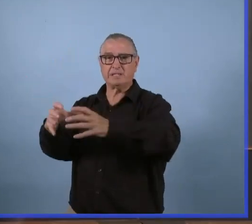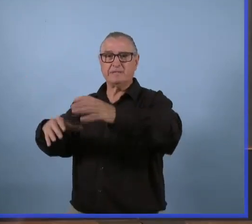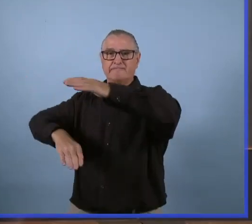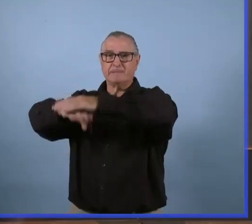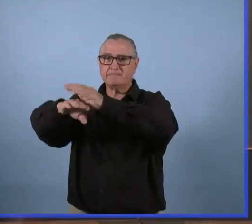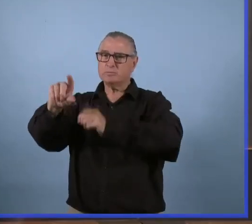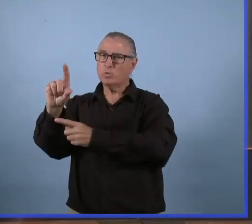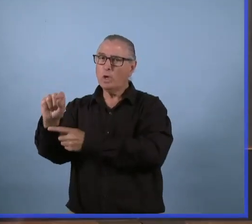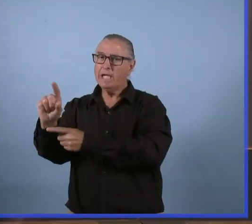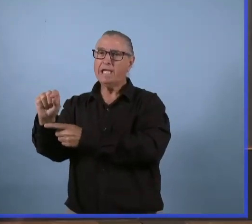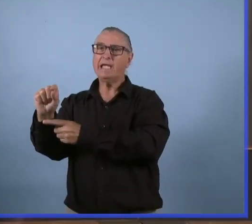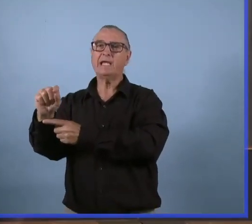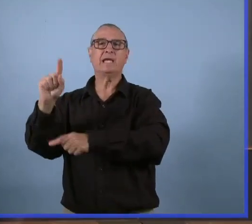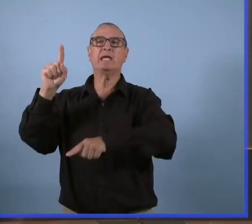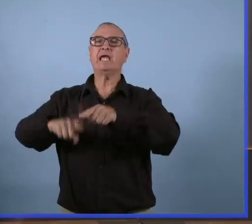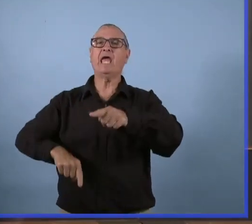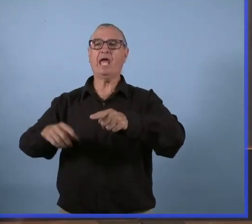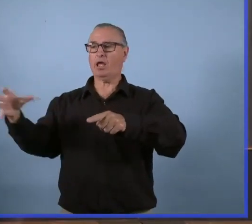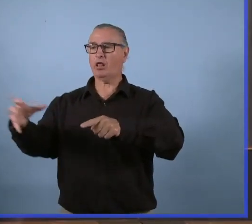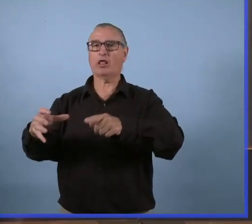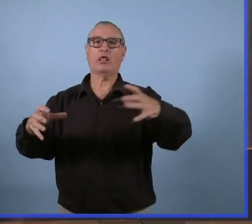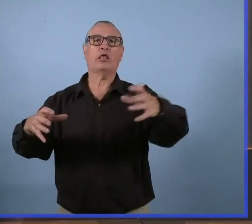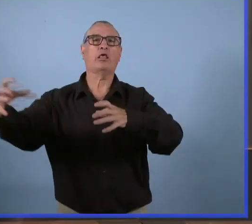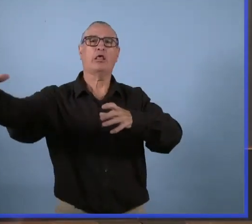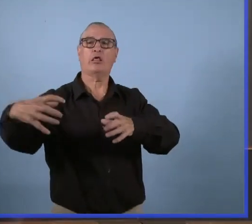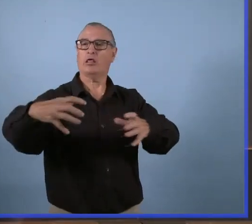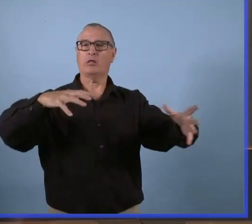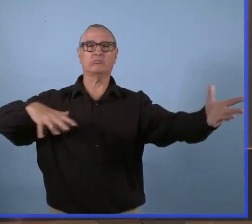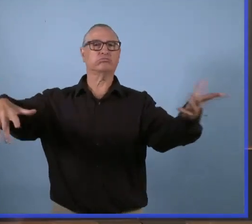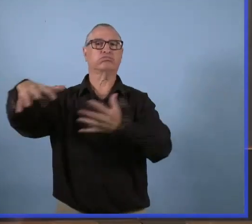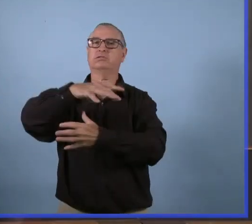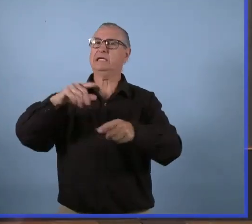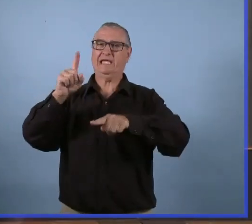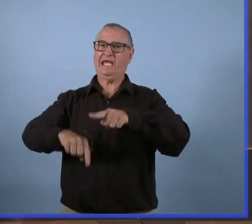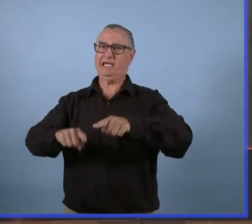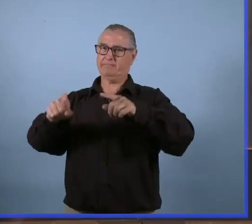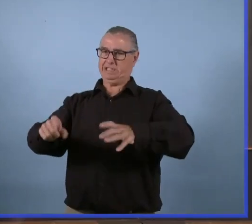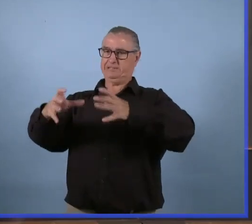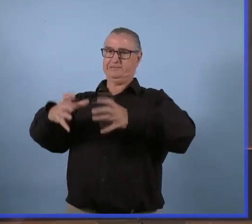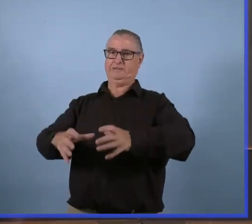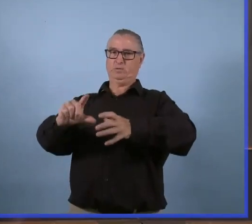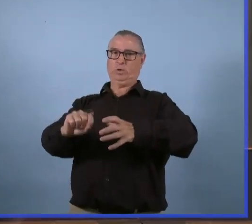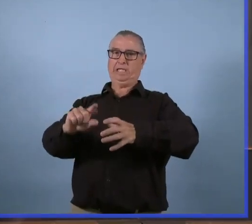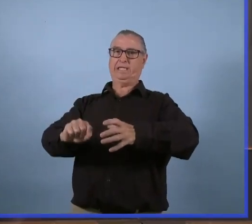Il faut qu'il y ait des cohortes, des cohortes de 20 qui ne peuvent pas avoir d'interaction avec d'autres cohortes.